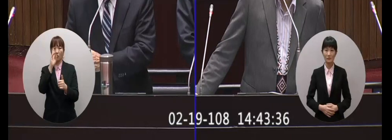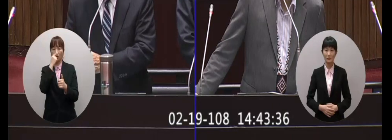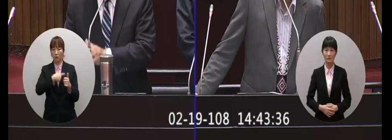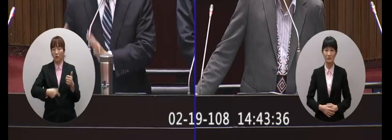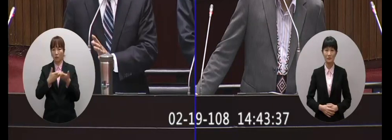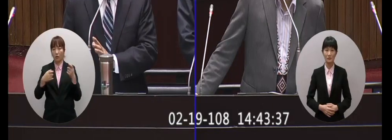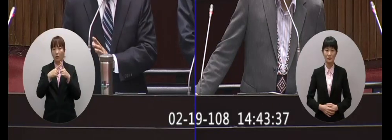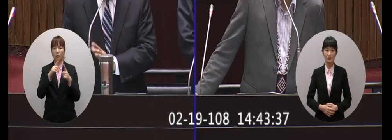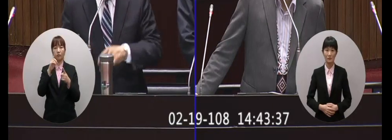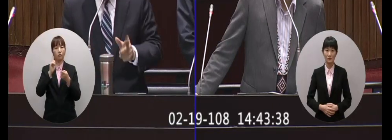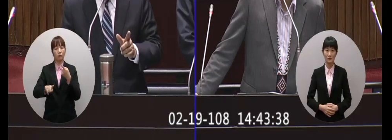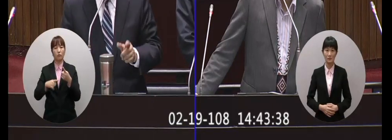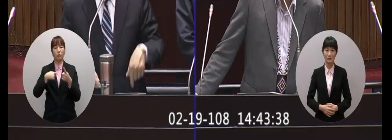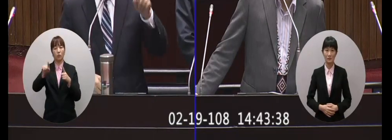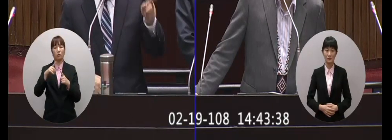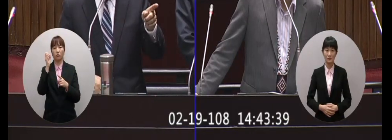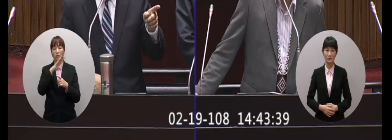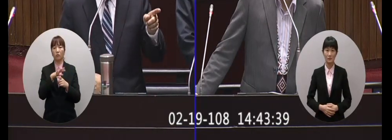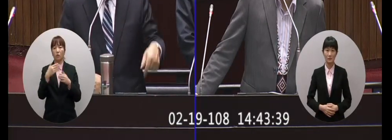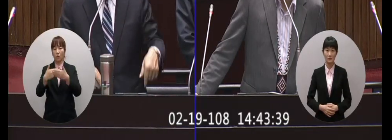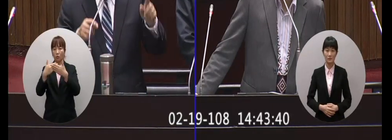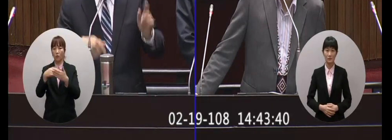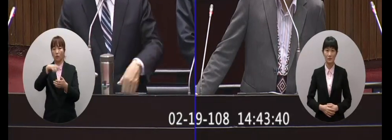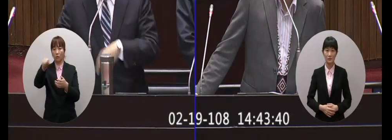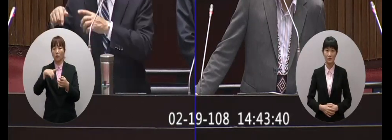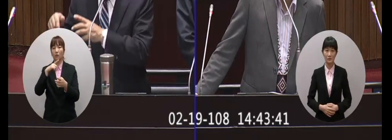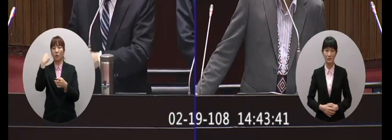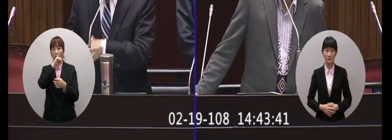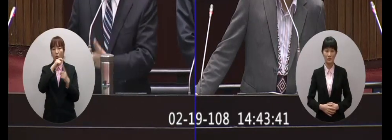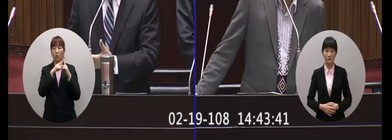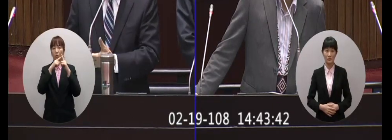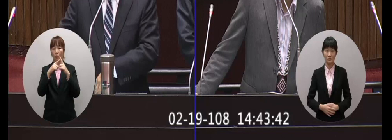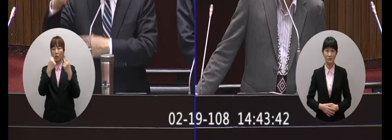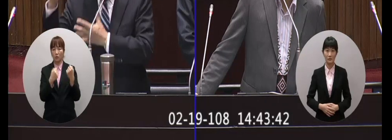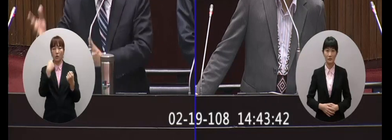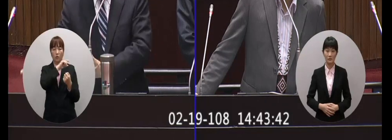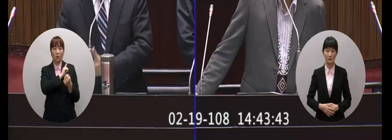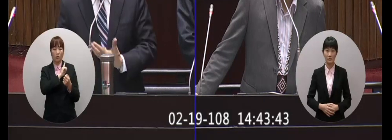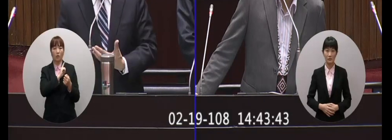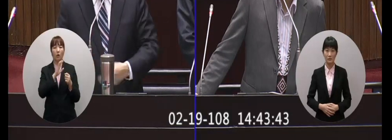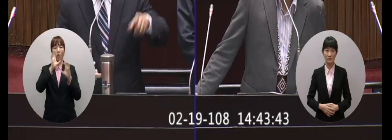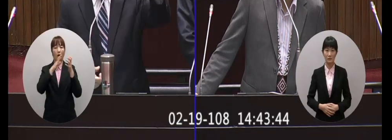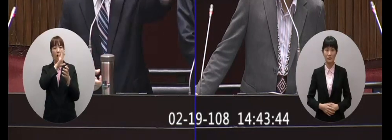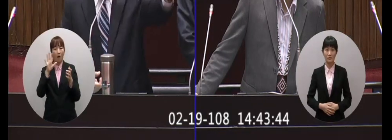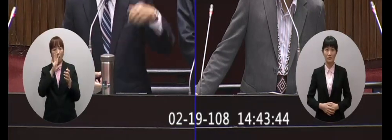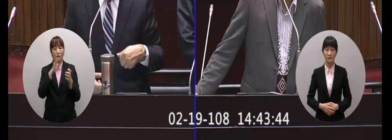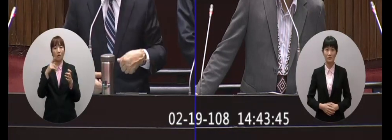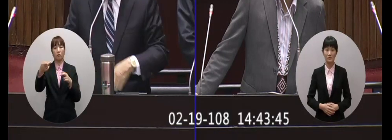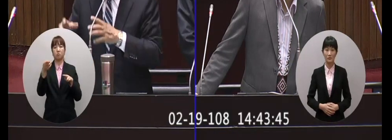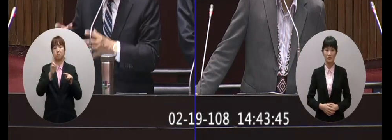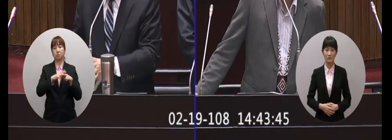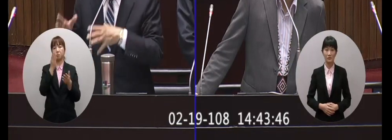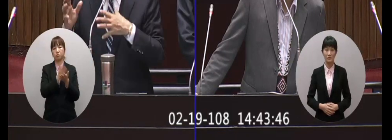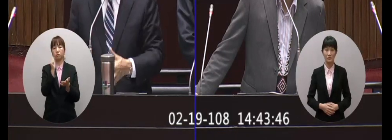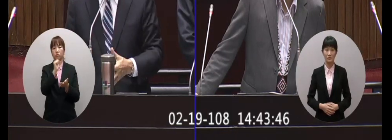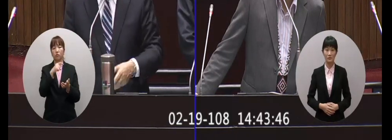種身份的人不該如此等等中國呢是連台灣的人在台灣唱國歌他那邊也限制